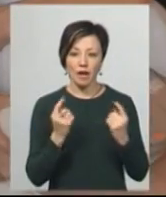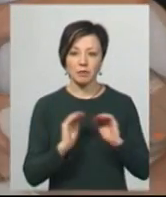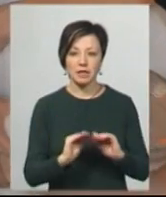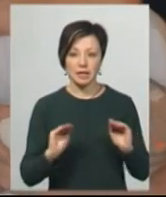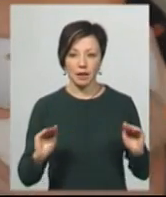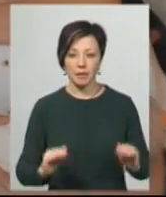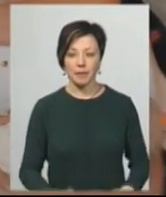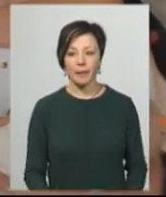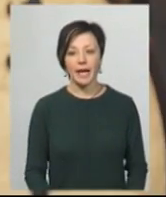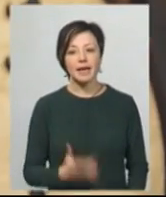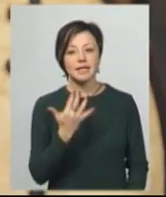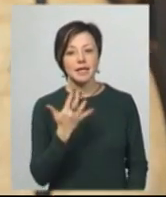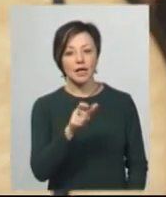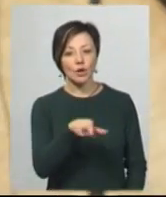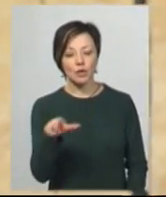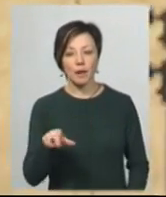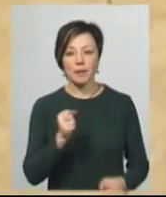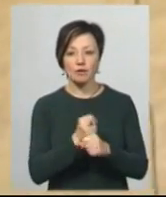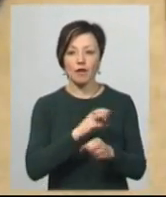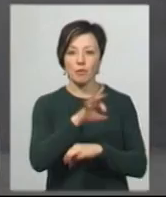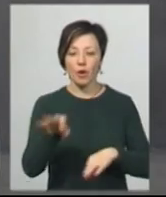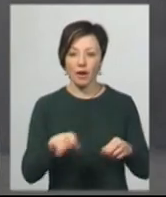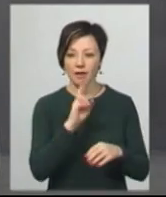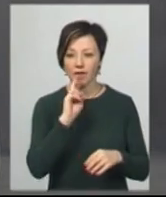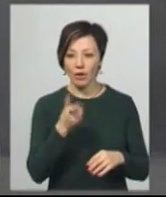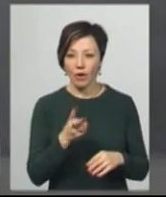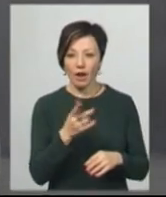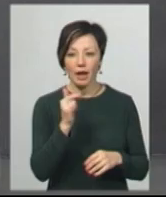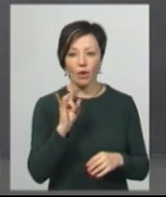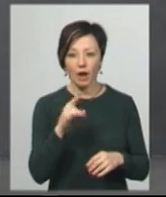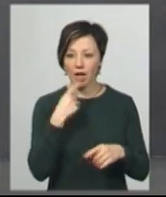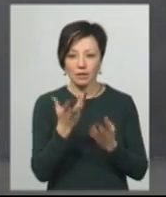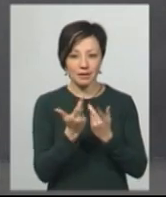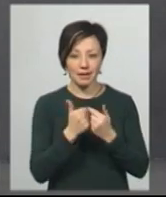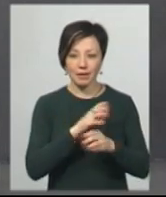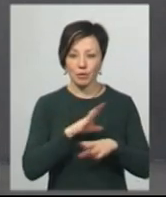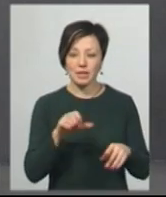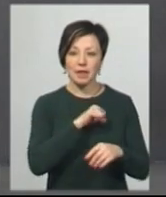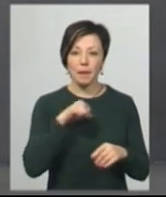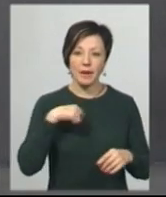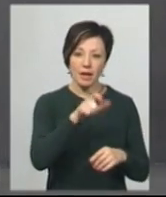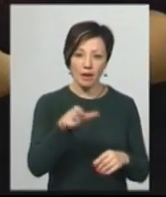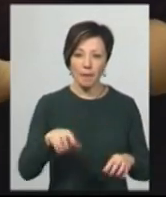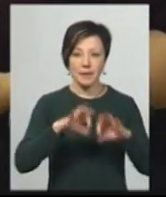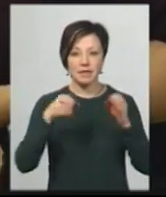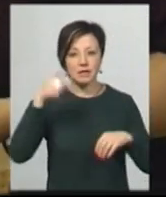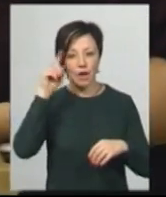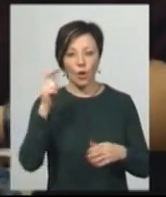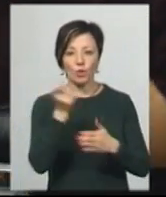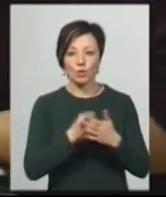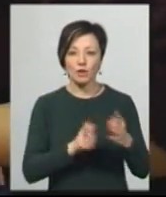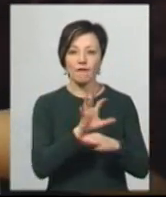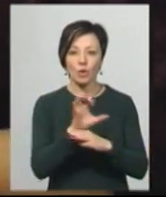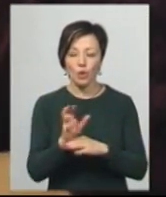дітками. Скільки саме людей працювали в проєкті, який тривав два роки, Ігор Новченков, каже, не рахував. Це й самі герої, і мистецтвознавці, художники,